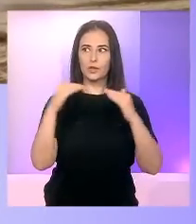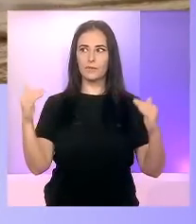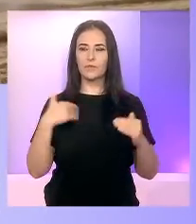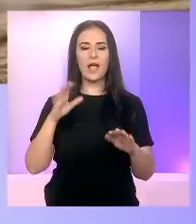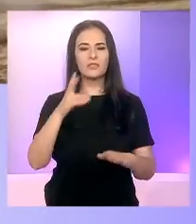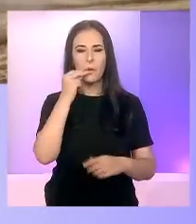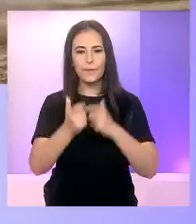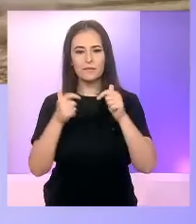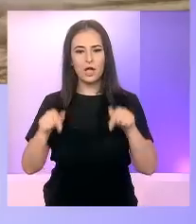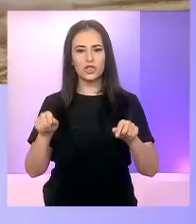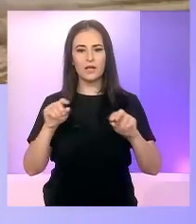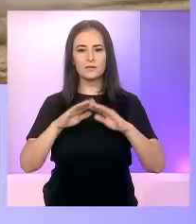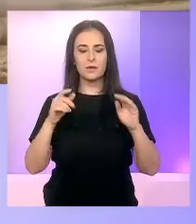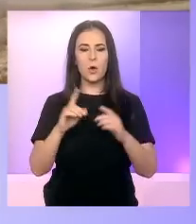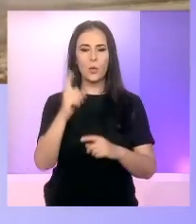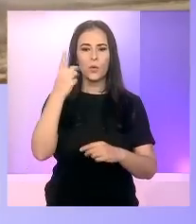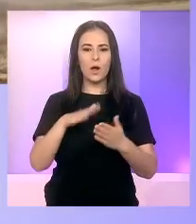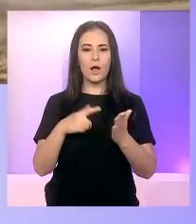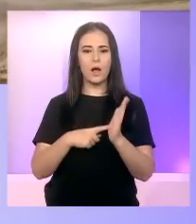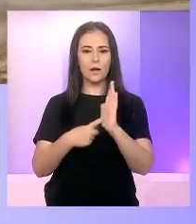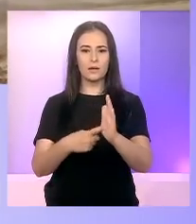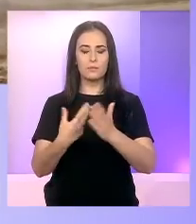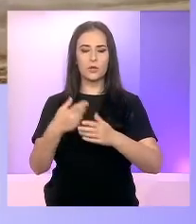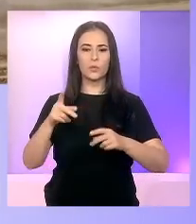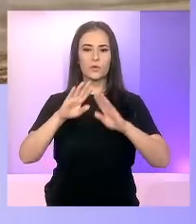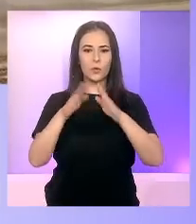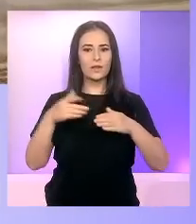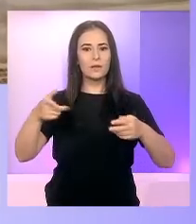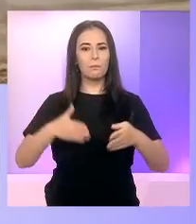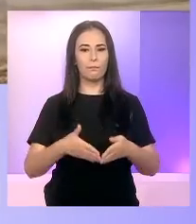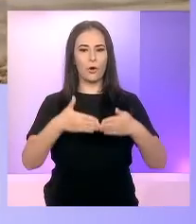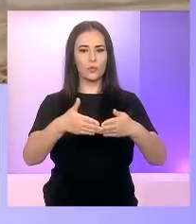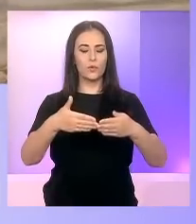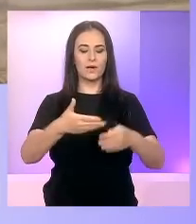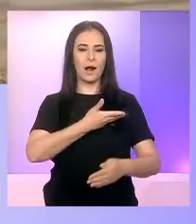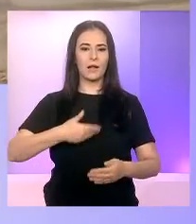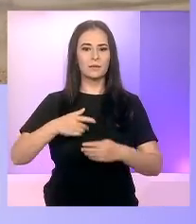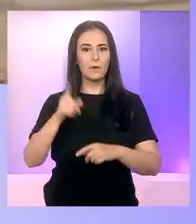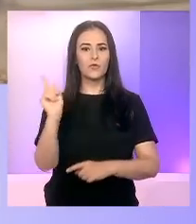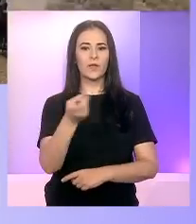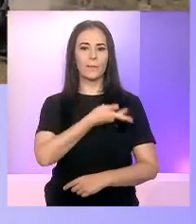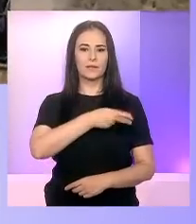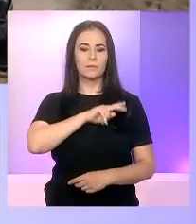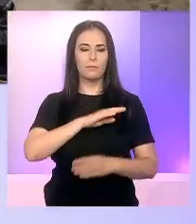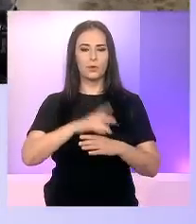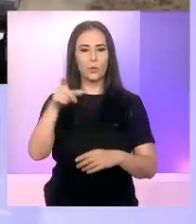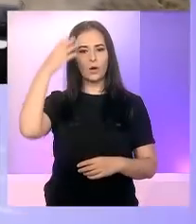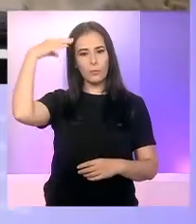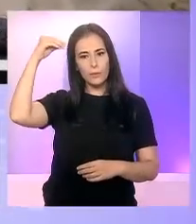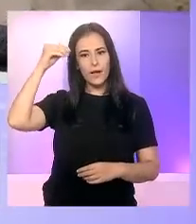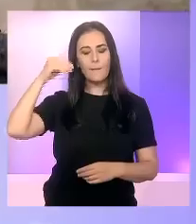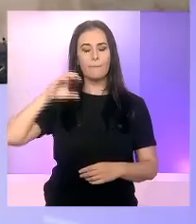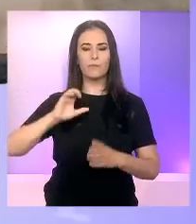Cezar, așa să vorbim despre această întâlnire care are loc astăzi la Galați, între reprezentanții din Ucraina, Republica Moldova, România,